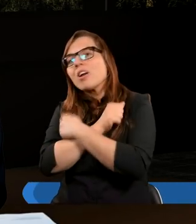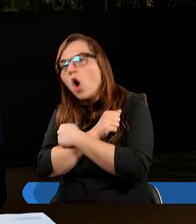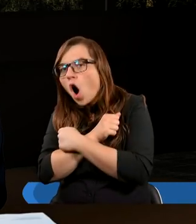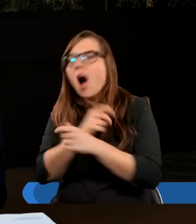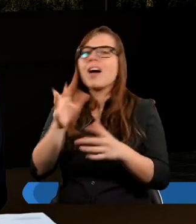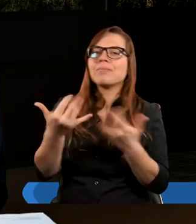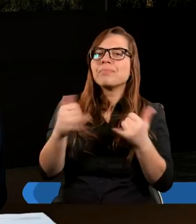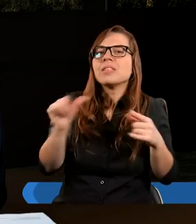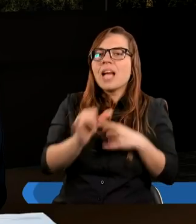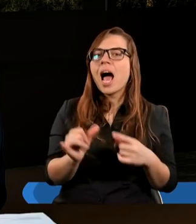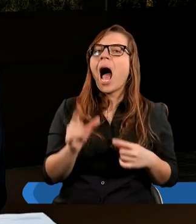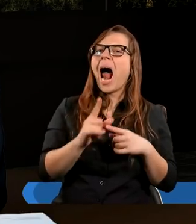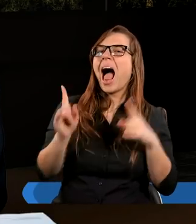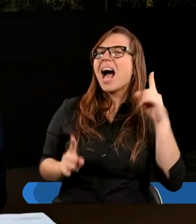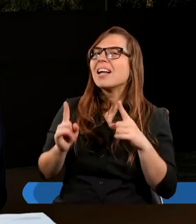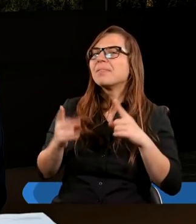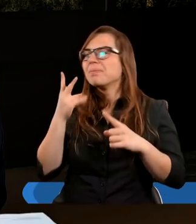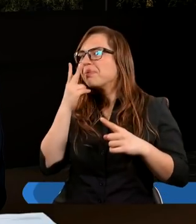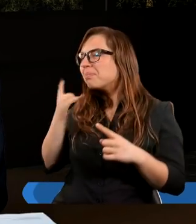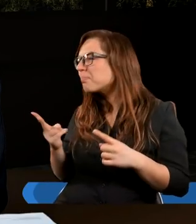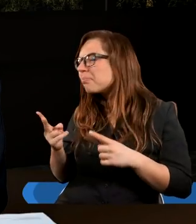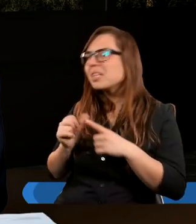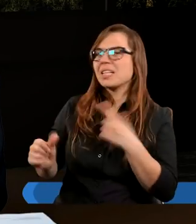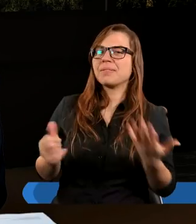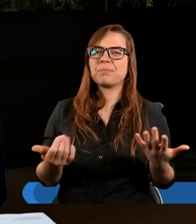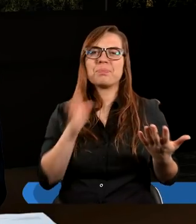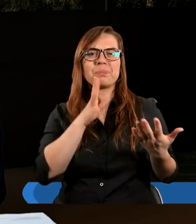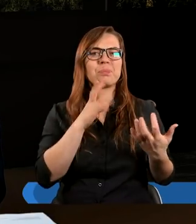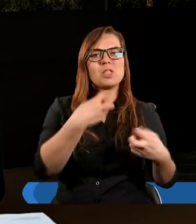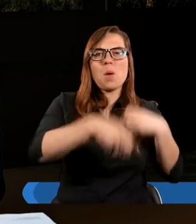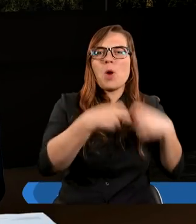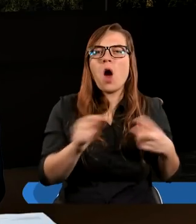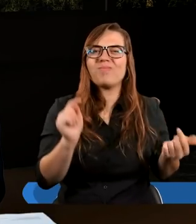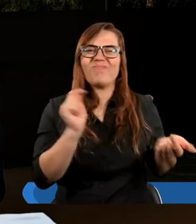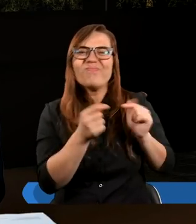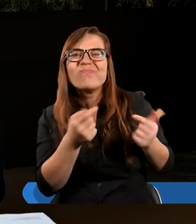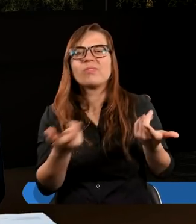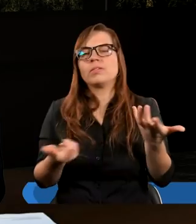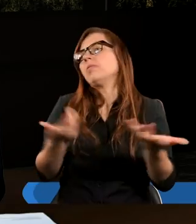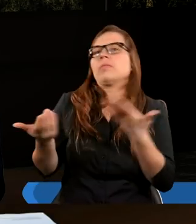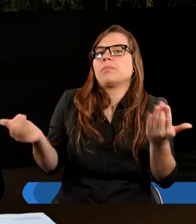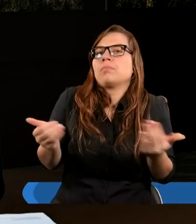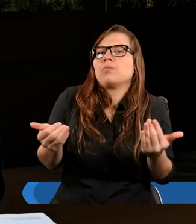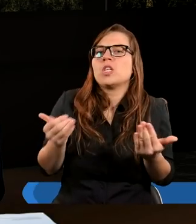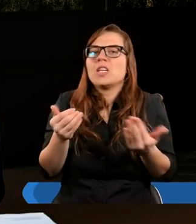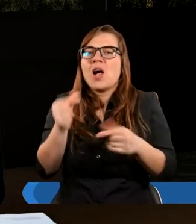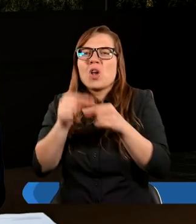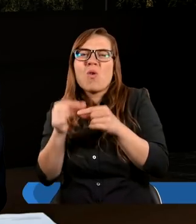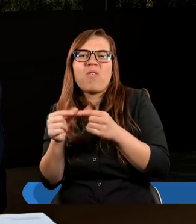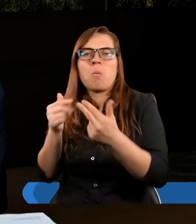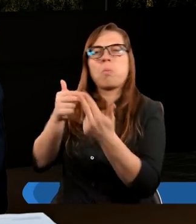niekiedy widzimy, że gdzieś tam po prostu się przytykamy, gdzieś jakieś, może nawet czasami słowa niemiłe